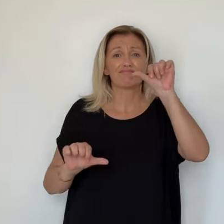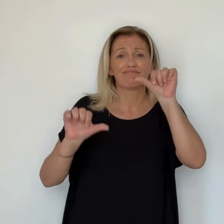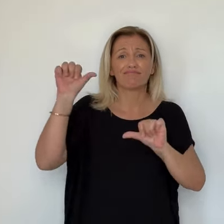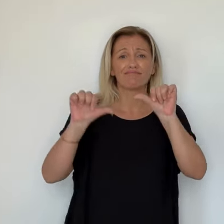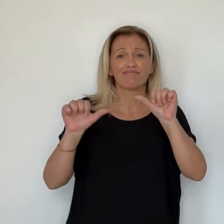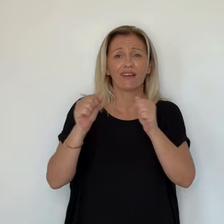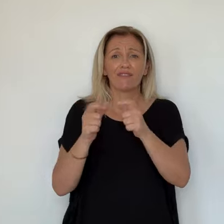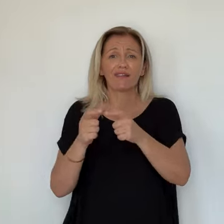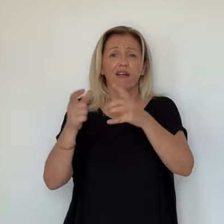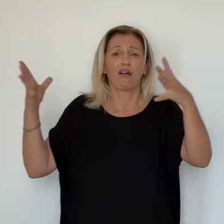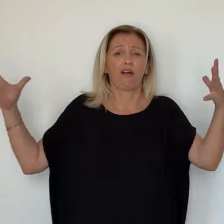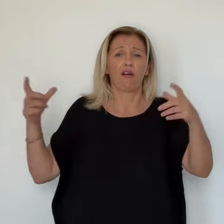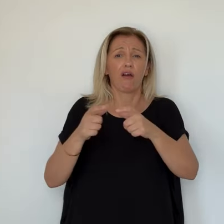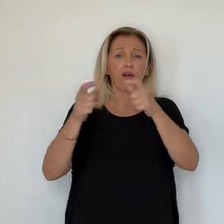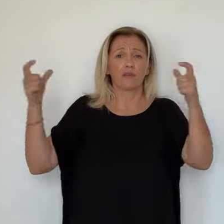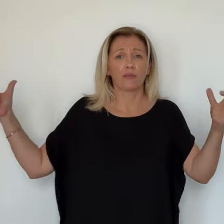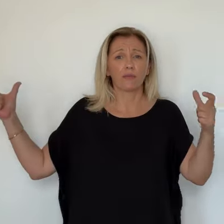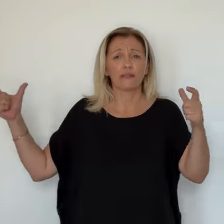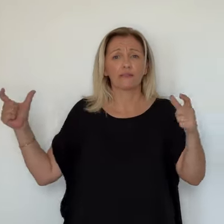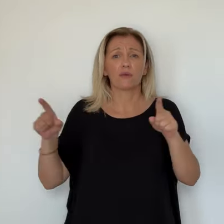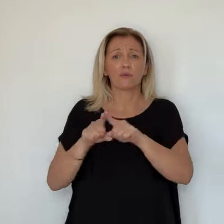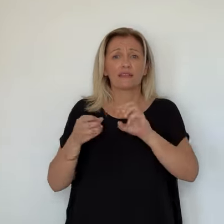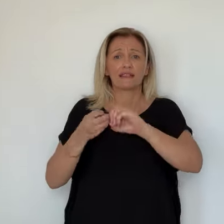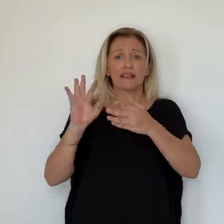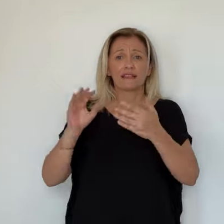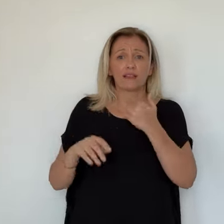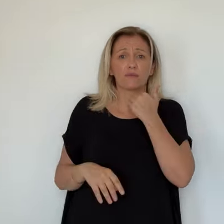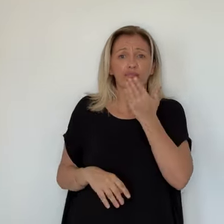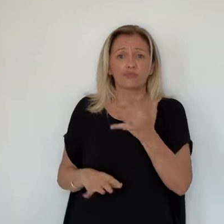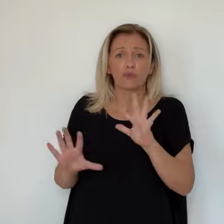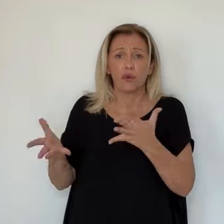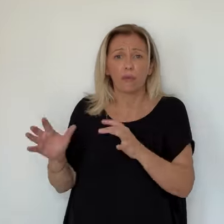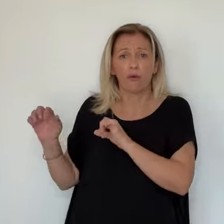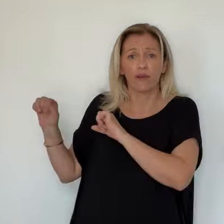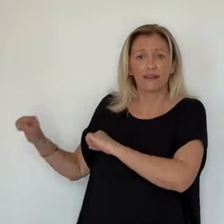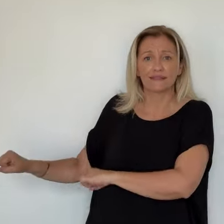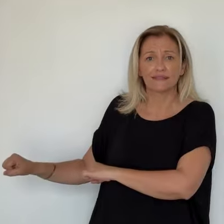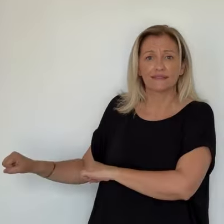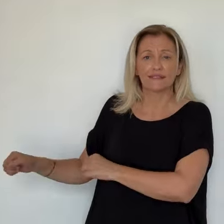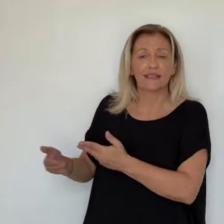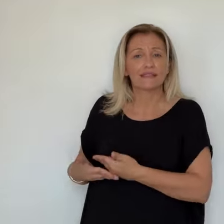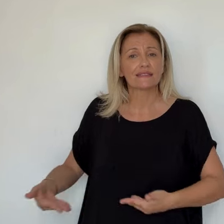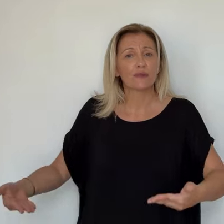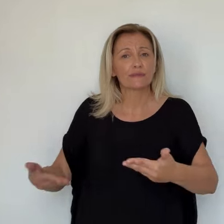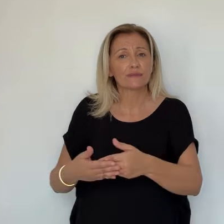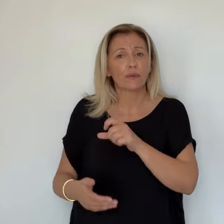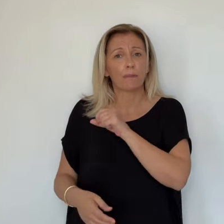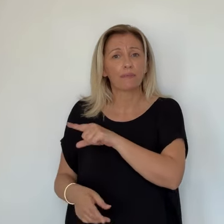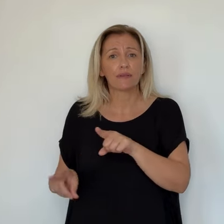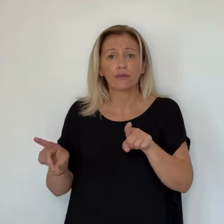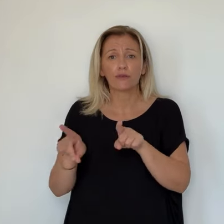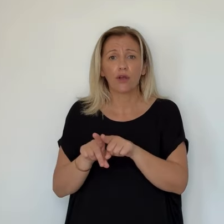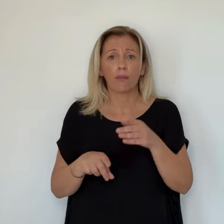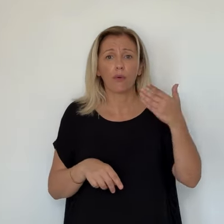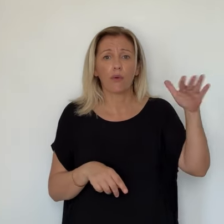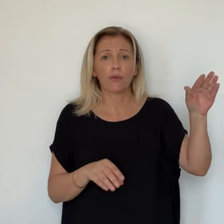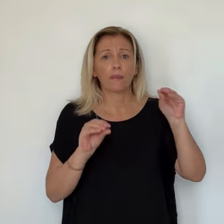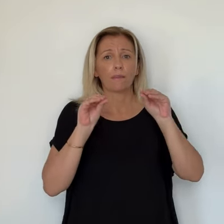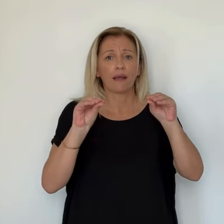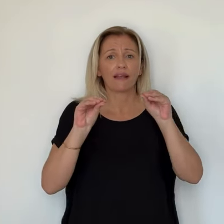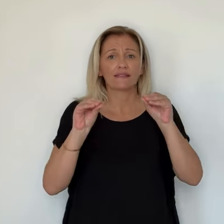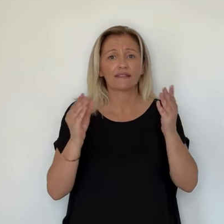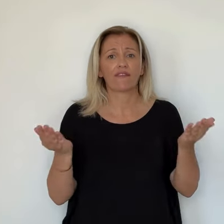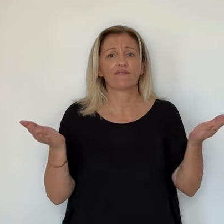pu rivaliser avec tout ça. Maud n'est pas la seule dans cette situation, comme en témoignent ses autres grilles de magasins fermés.